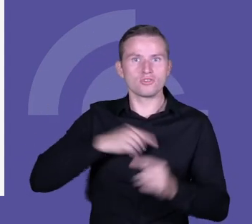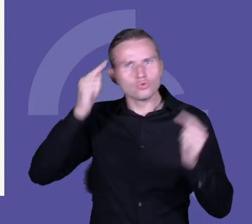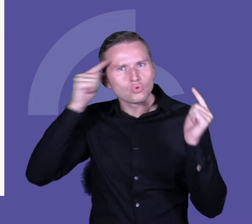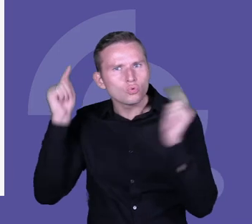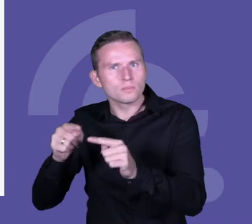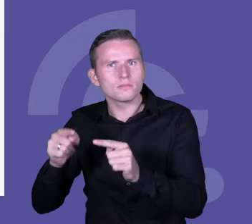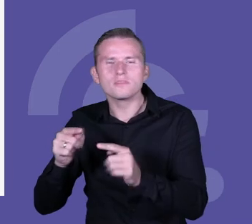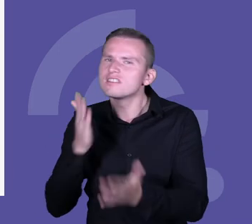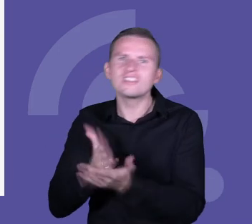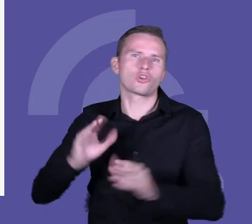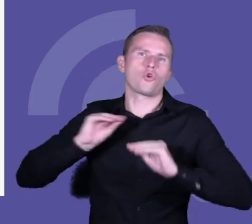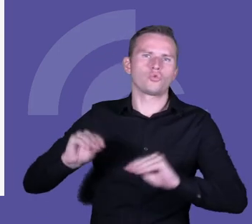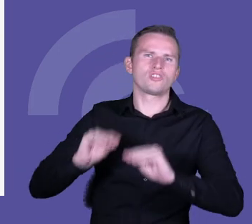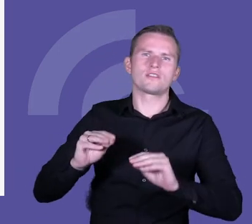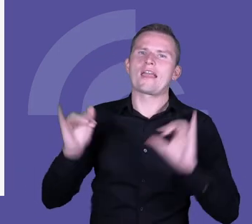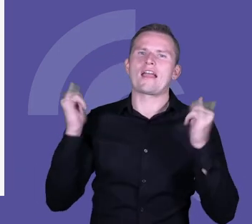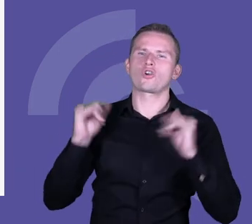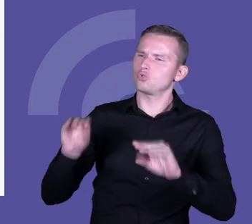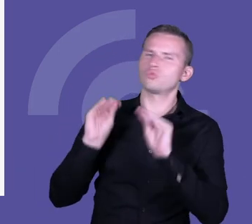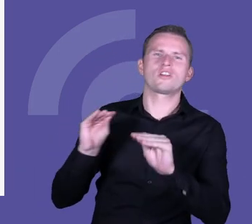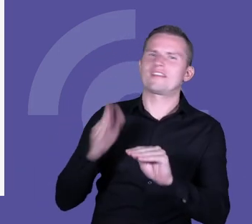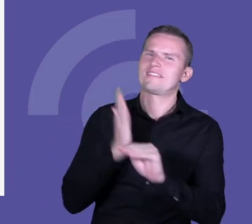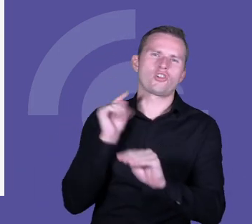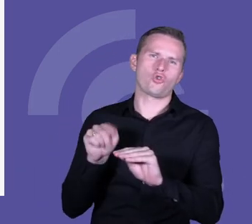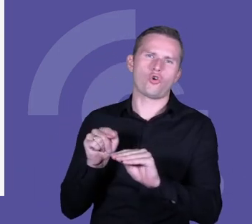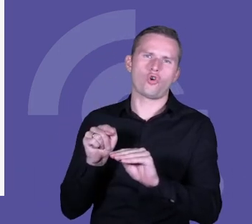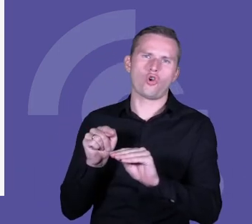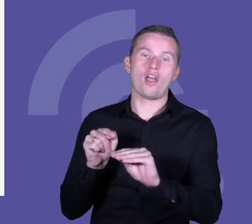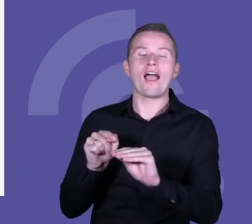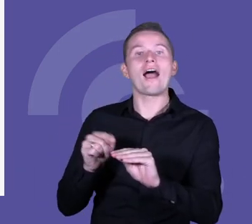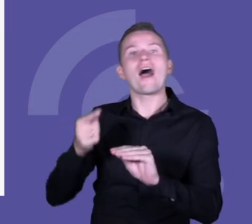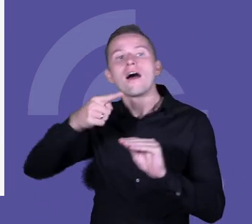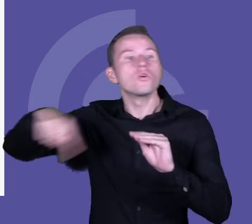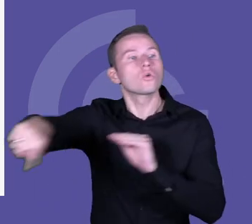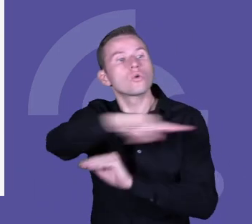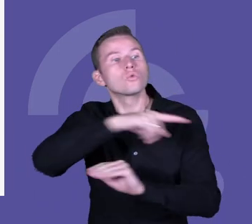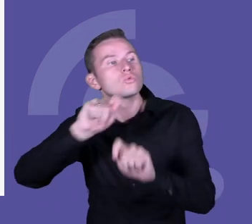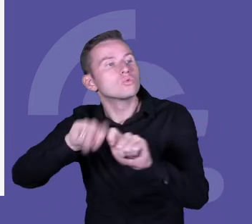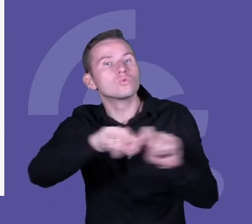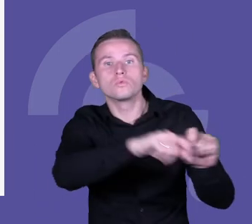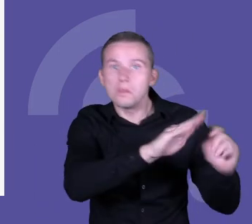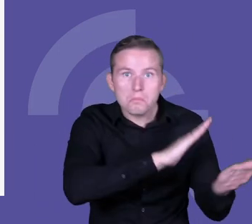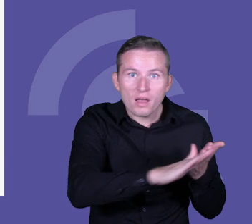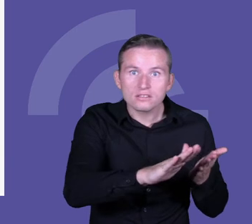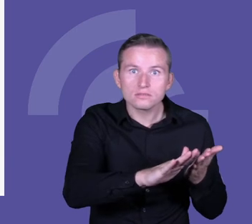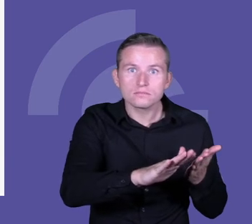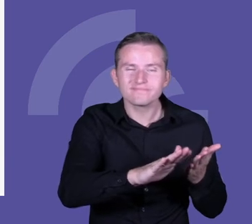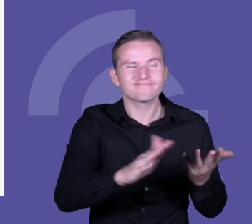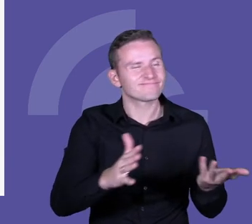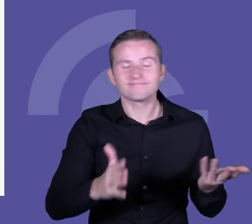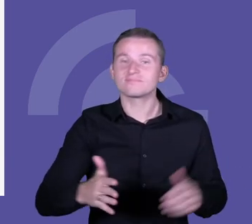dydaktykę, na jakości dydaktyki, abyśmy się nie zajmowali tymi rzeczami, które są tutaj, to może się okazać, że pomimo tej